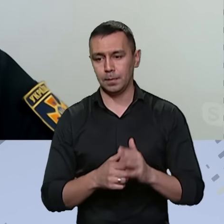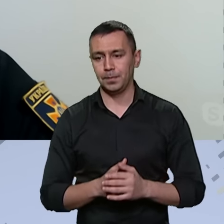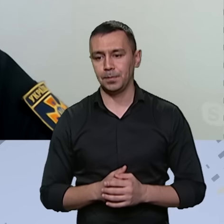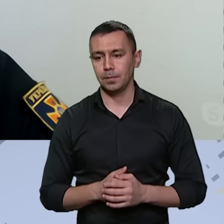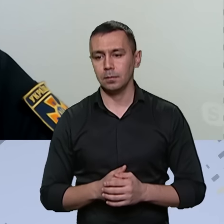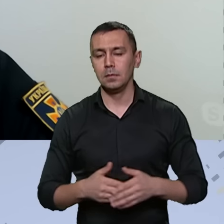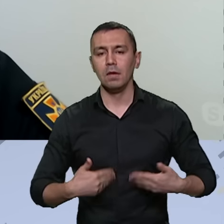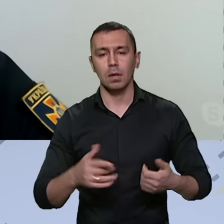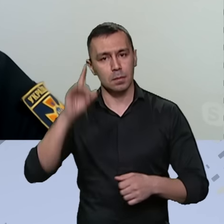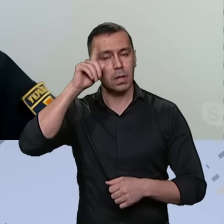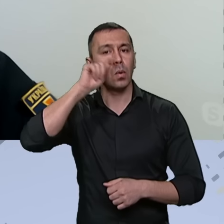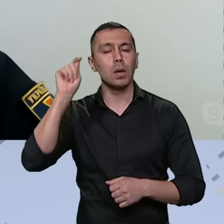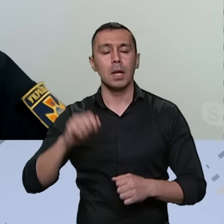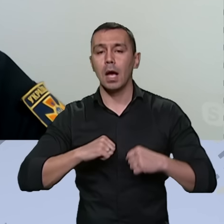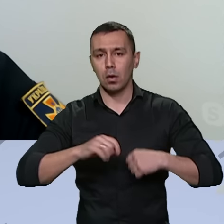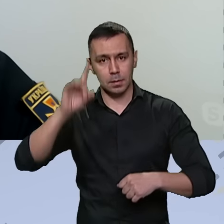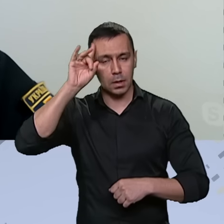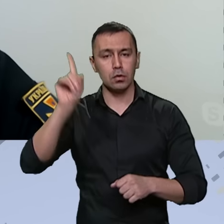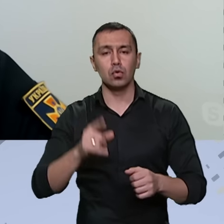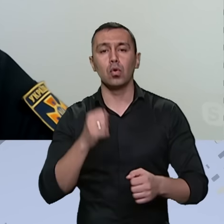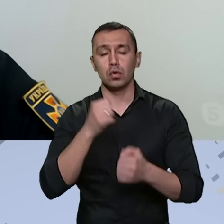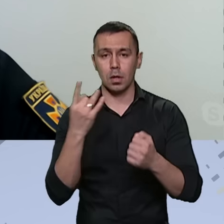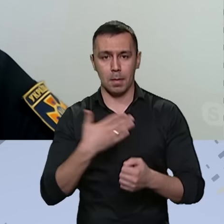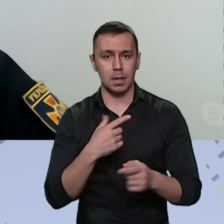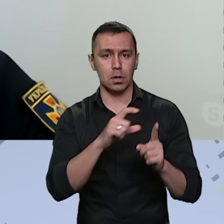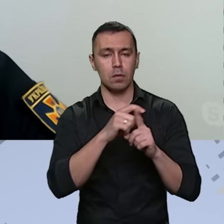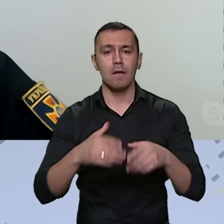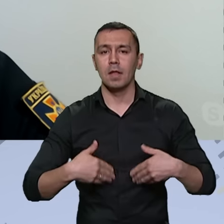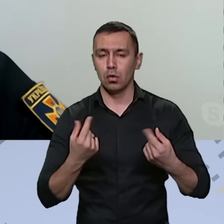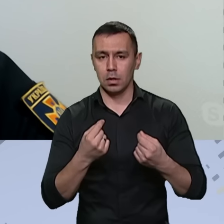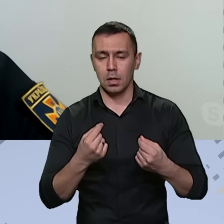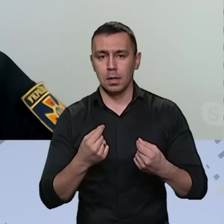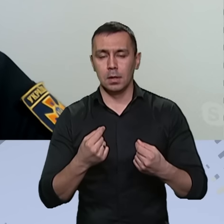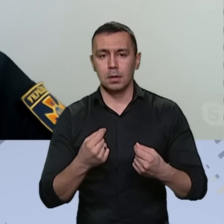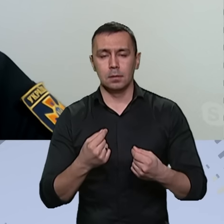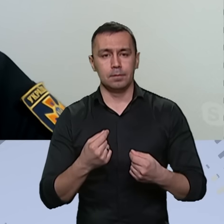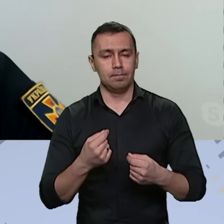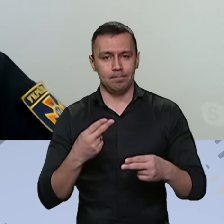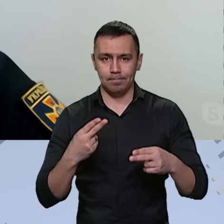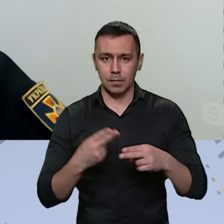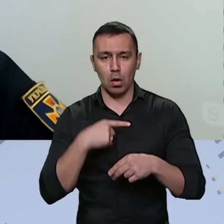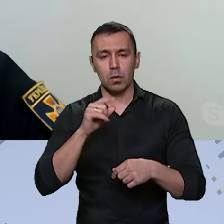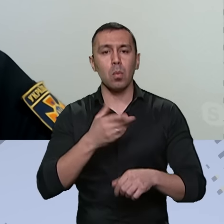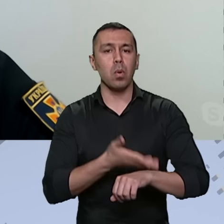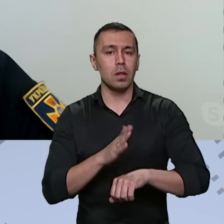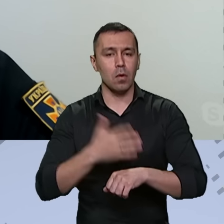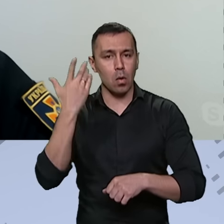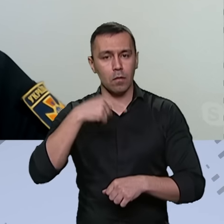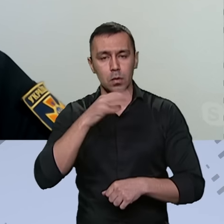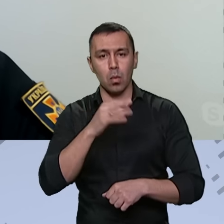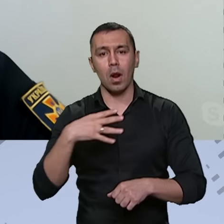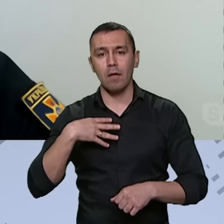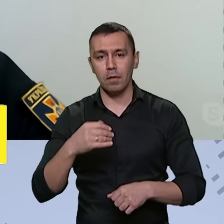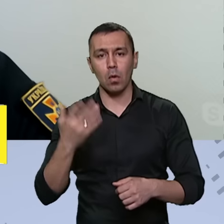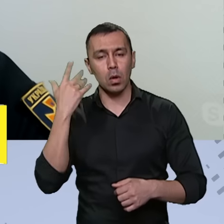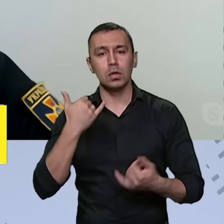Вітаю, слава Україні! Героям слава! Щоразу мені це слово вітання трохи застріє в горлі, тому що коли говориш про Полтаву, коли говориш про Львів,